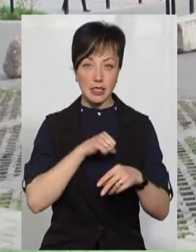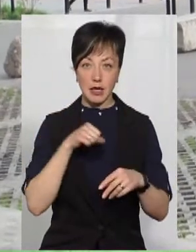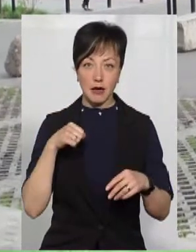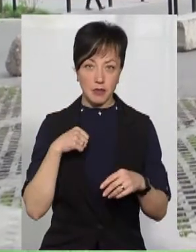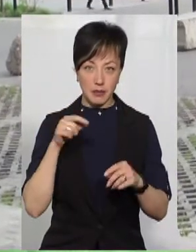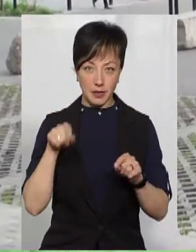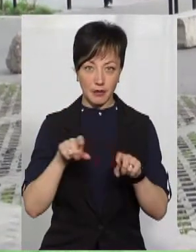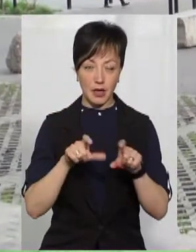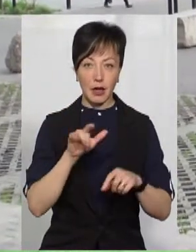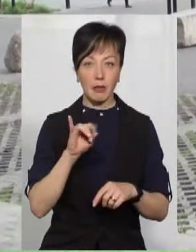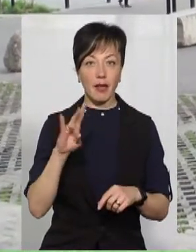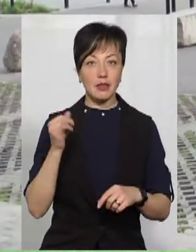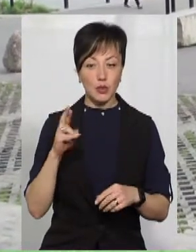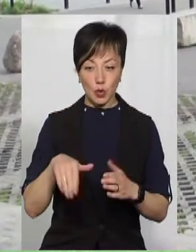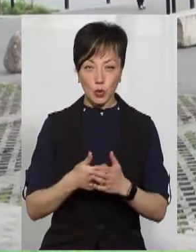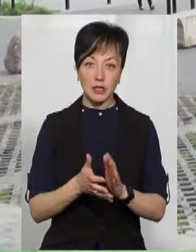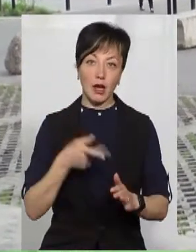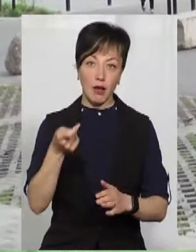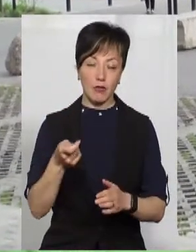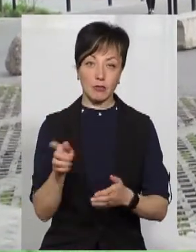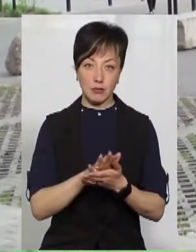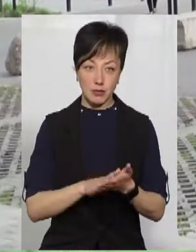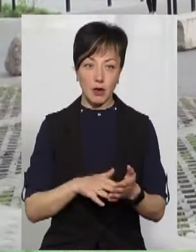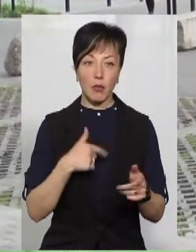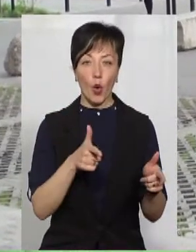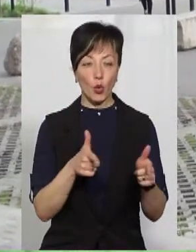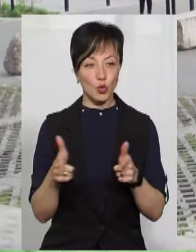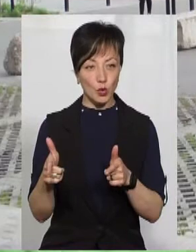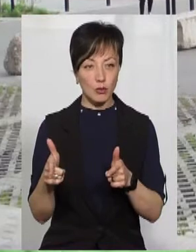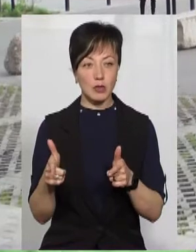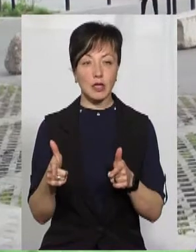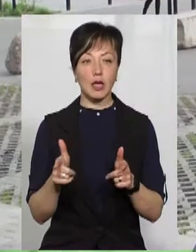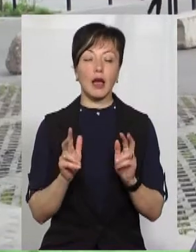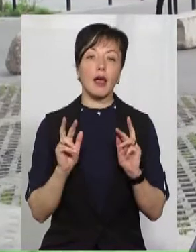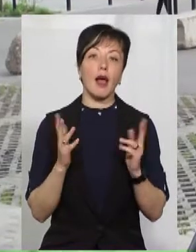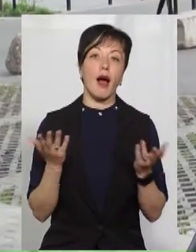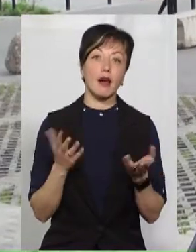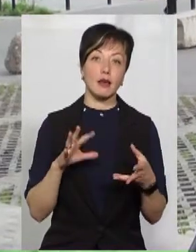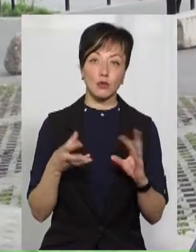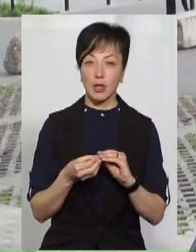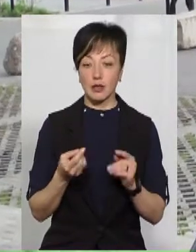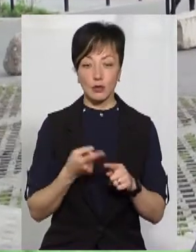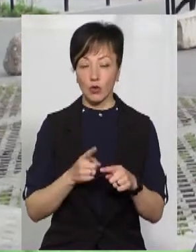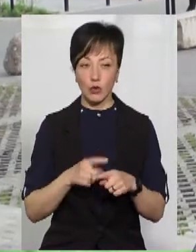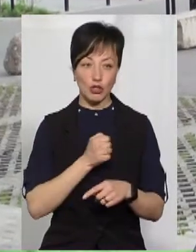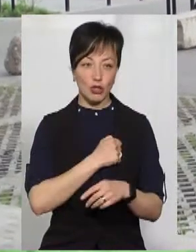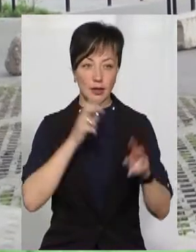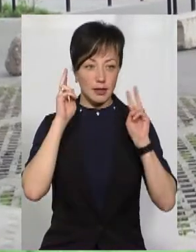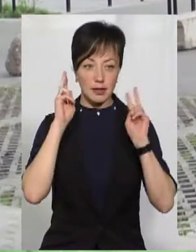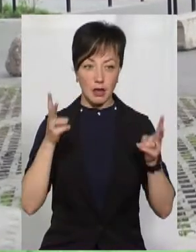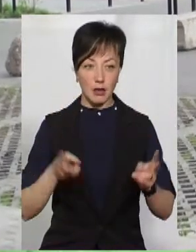гімназії досі. Заявочку ми подали, ми готуємося. Який буде результат, цього ми, на жаль, не знаємо.